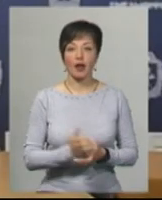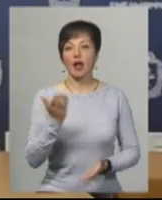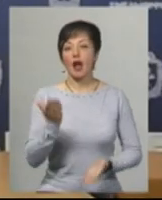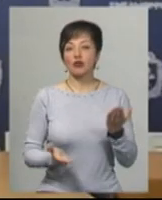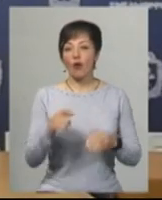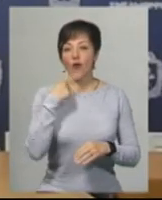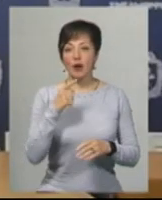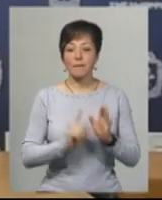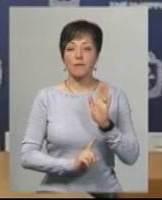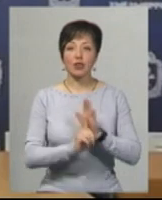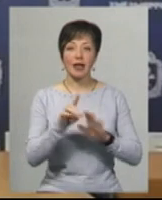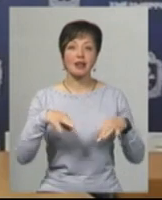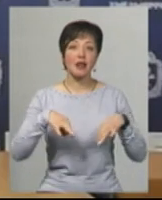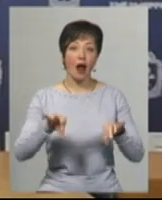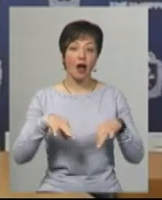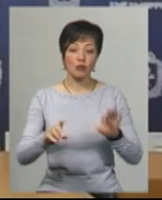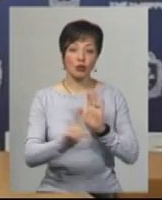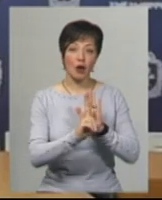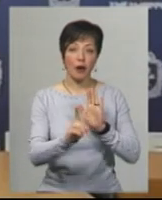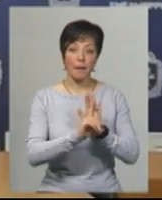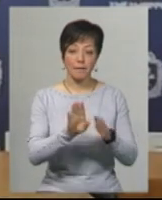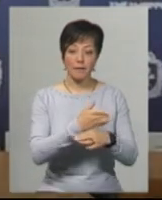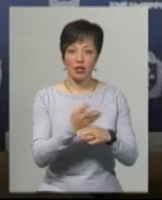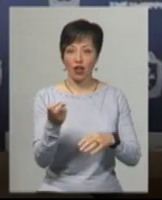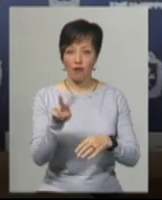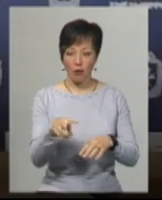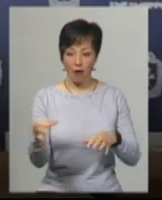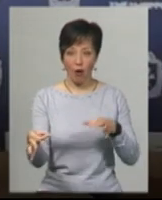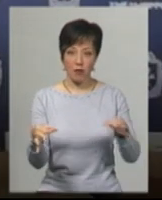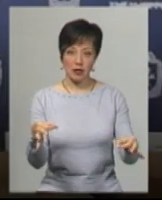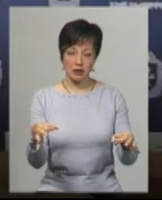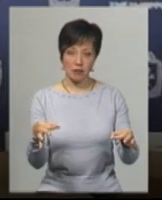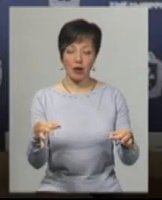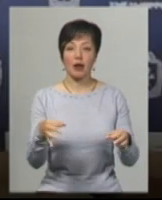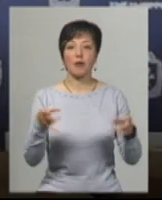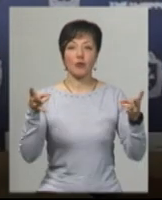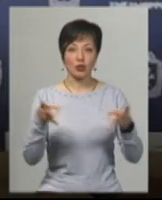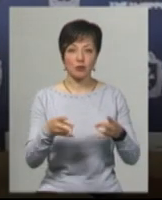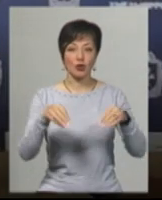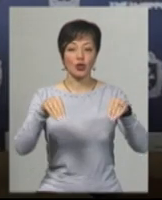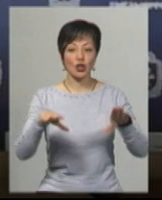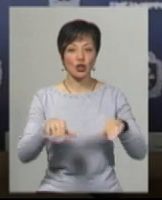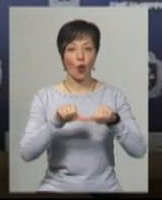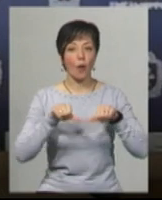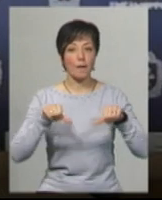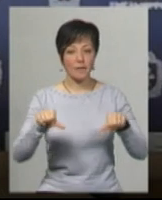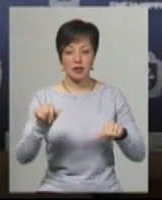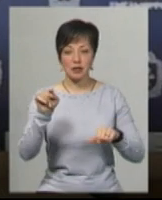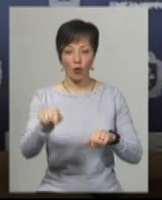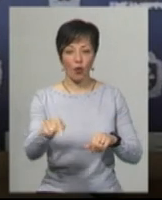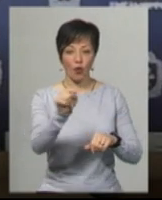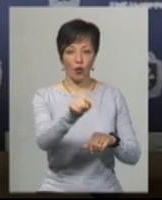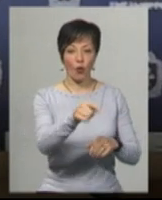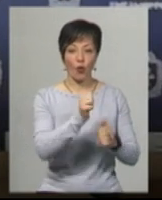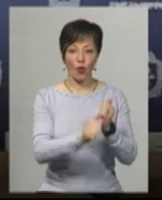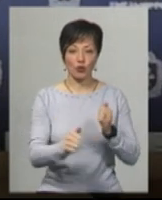говоримо про запуск транспорту, який курсує між двома областями або більше, тоді потрібно рішення комісій кожної з